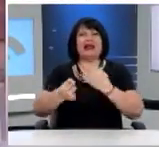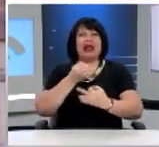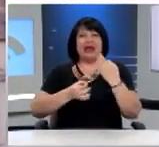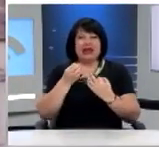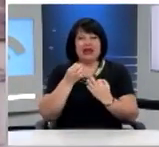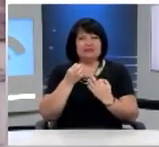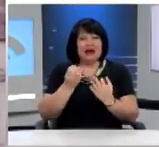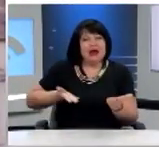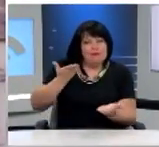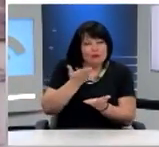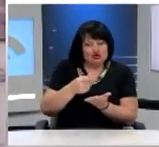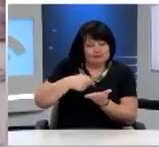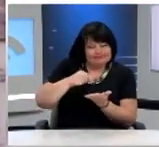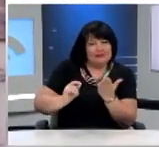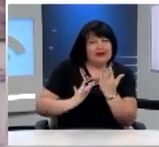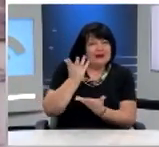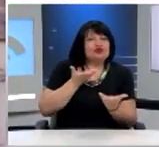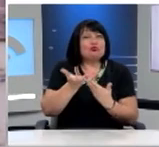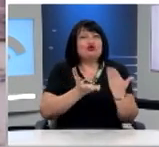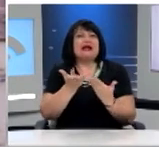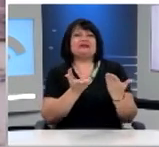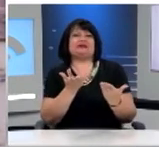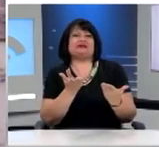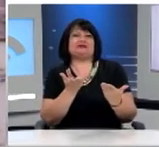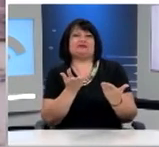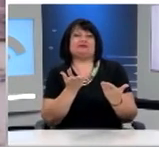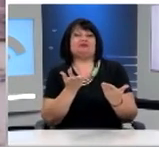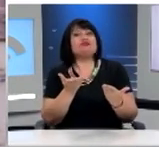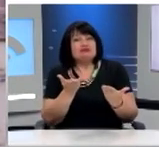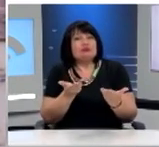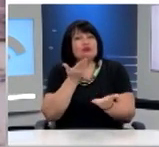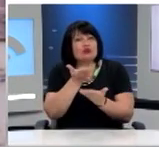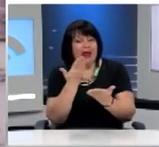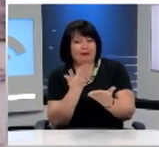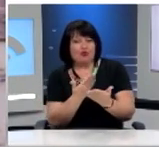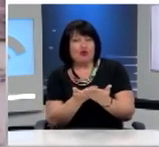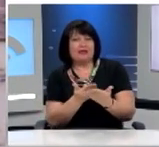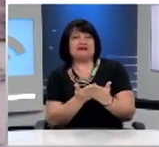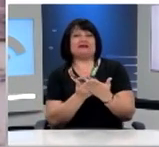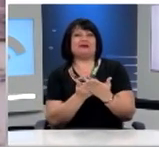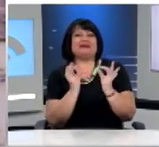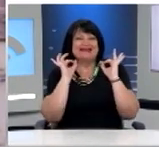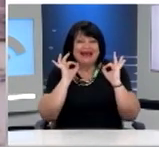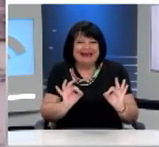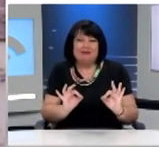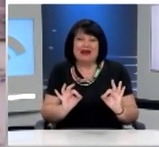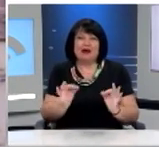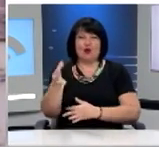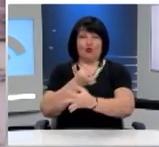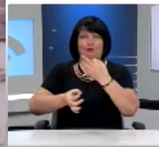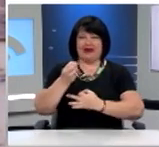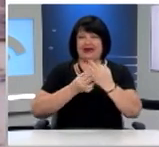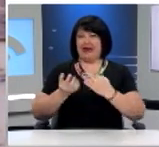διορθώσεως, βελτιώσεως, με εισηγήσεις, με τεκμηρίωση και θεμηλίωση. και η ομιλία που